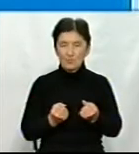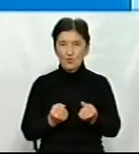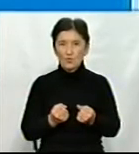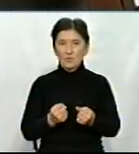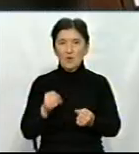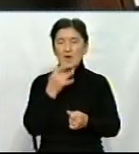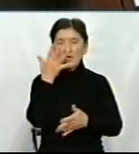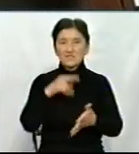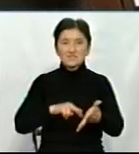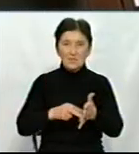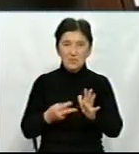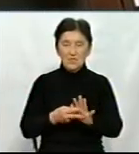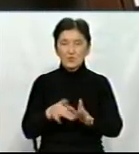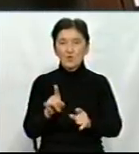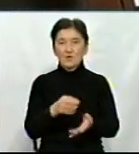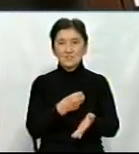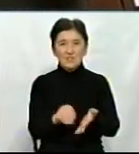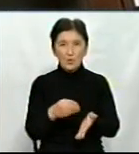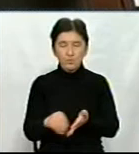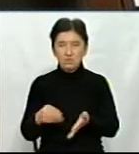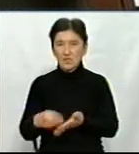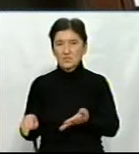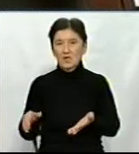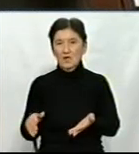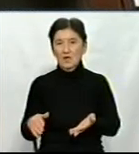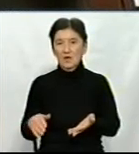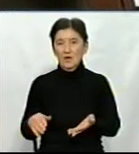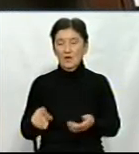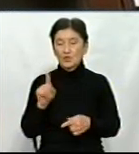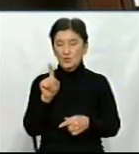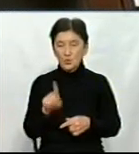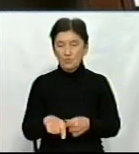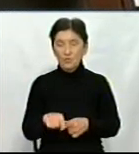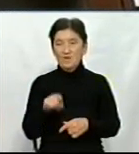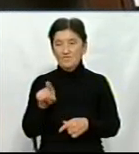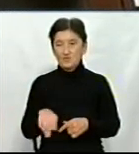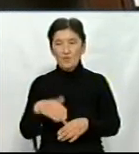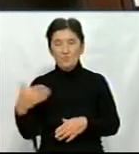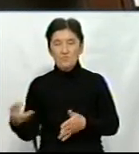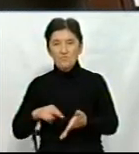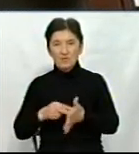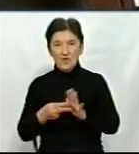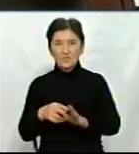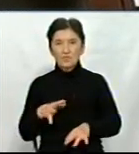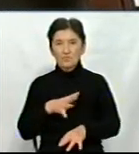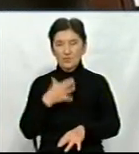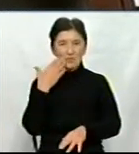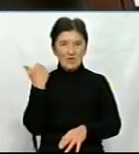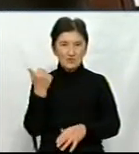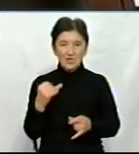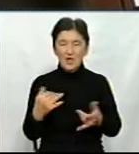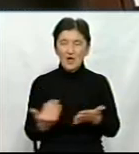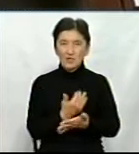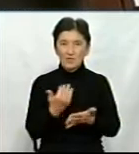Прозаплановано все, закуплено там все під технологічний процес. Тому в цьому плані було легше. Зараз починається новий рік, нове